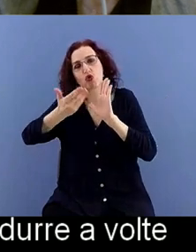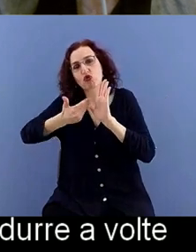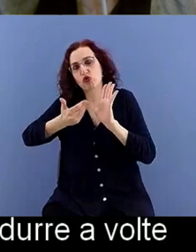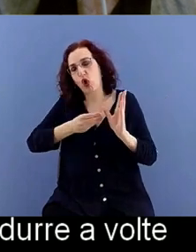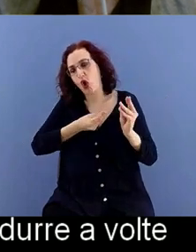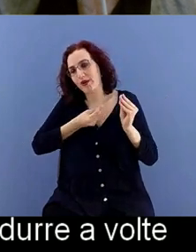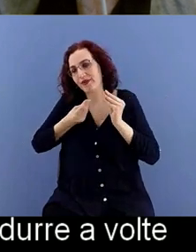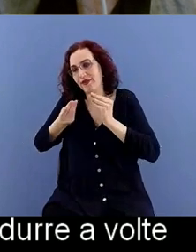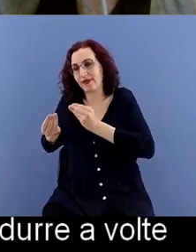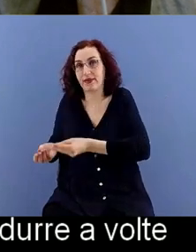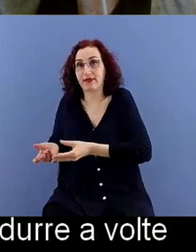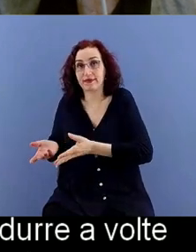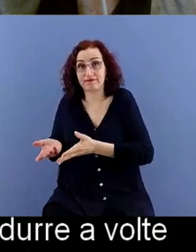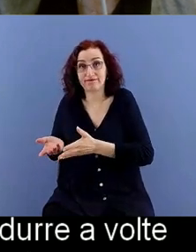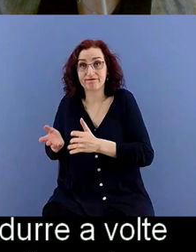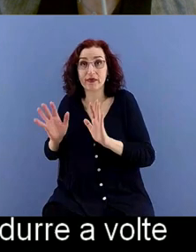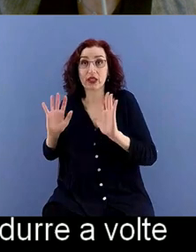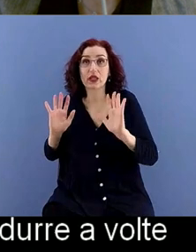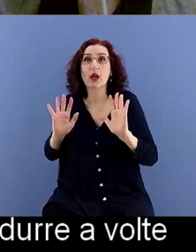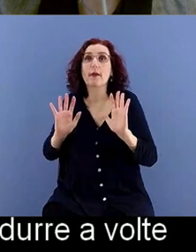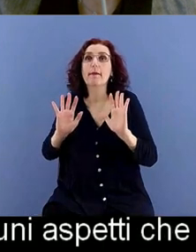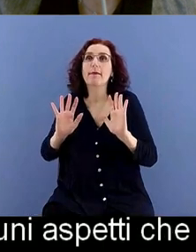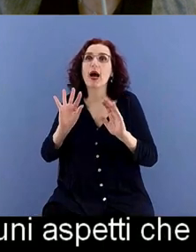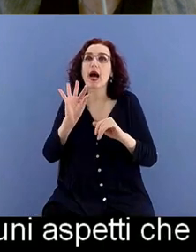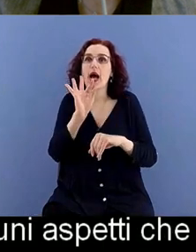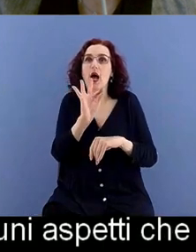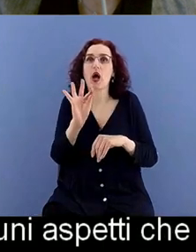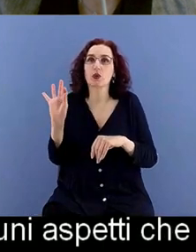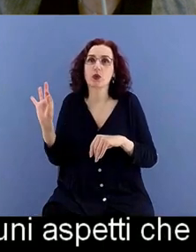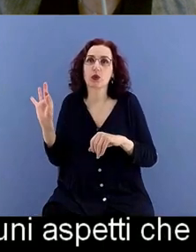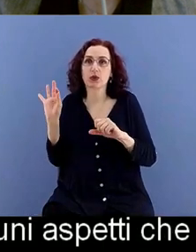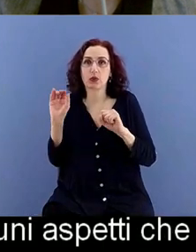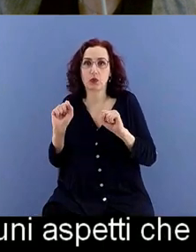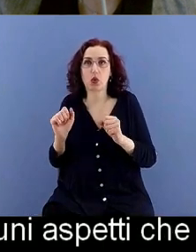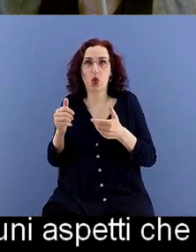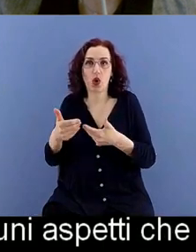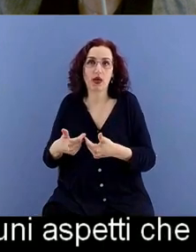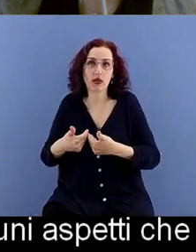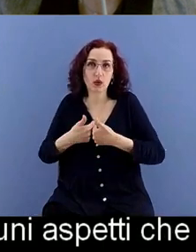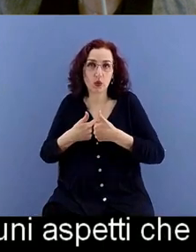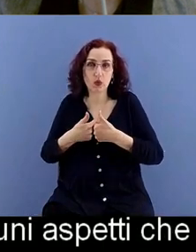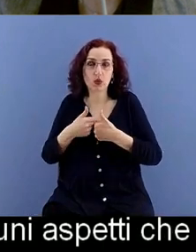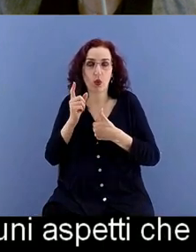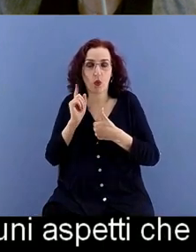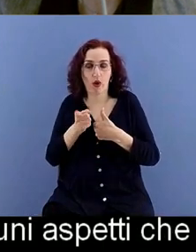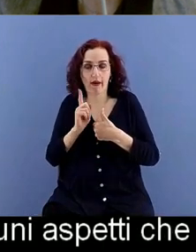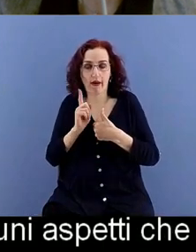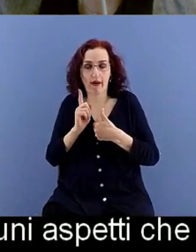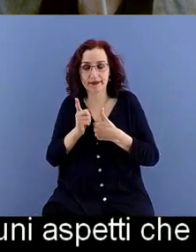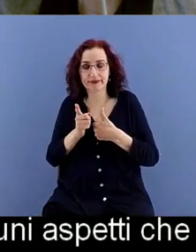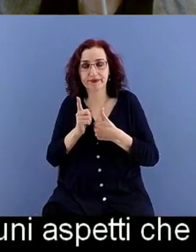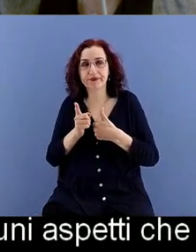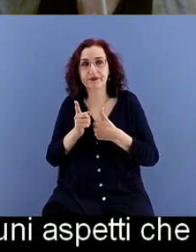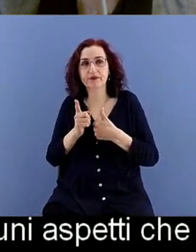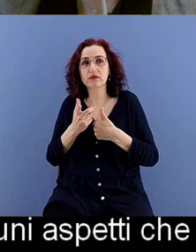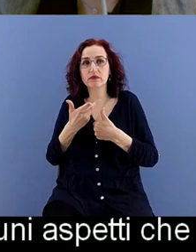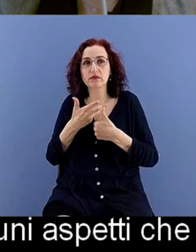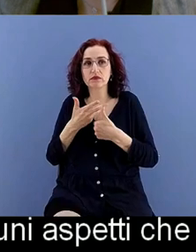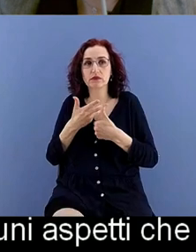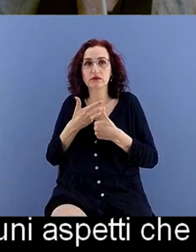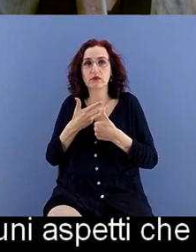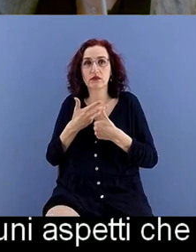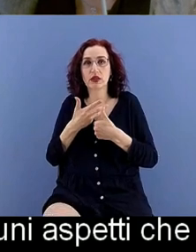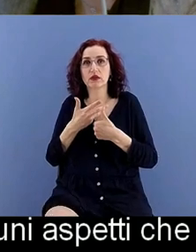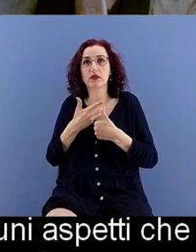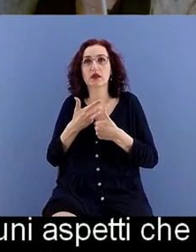alcuni aspetti che possono essere d'aiuto riguardano la percezione i criteri che riguardano la